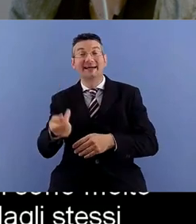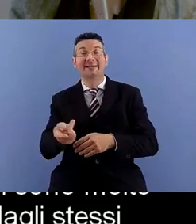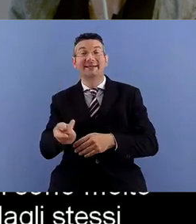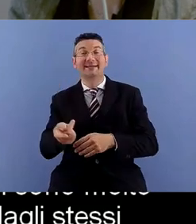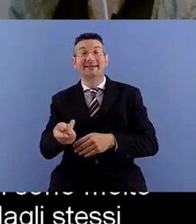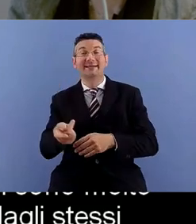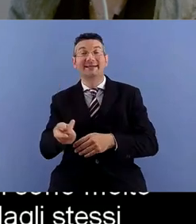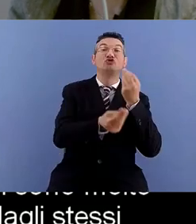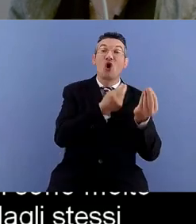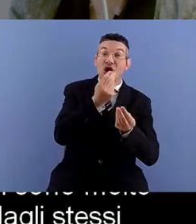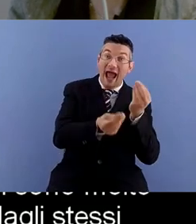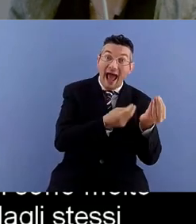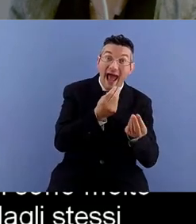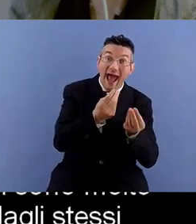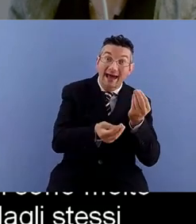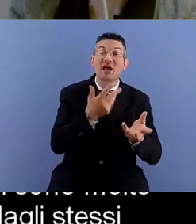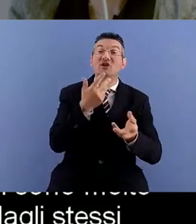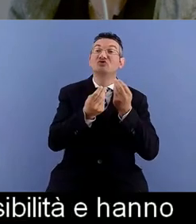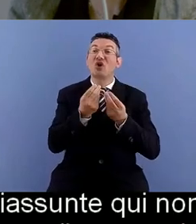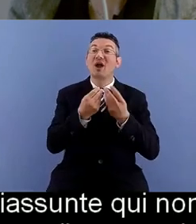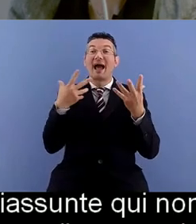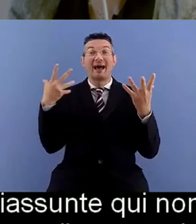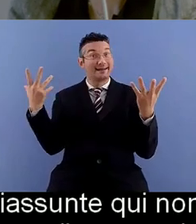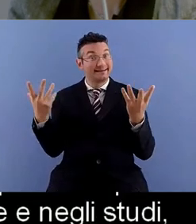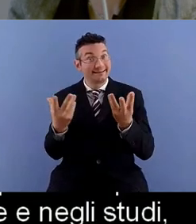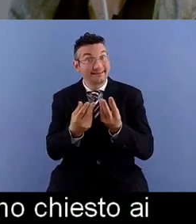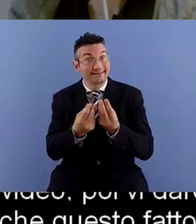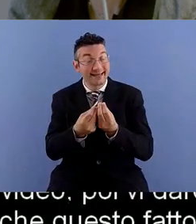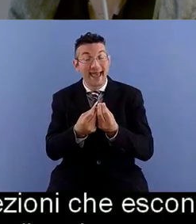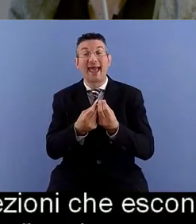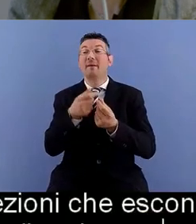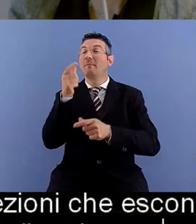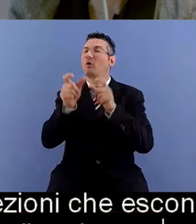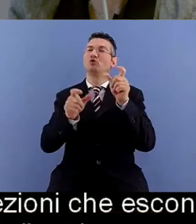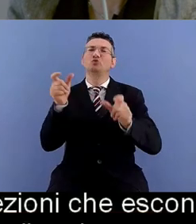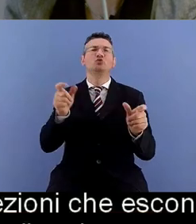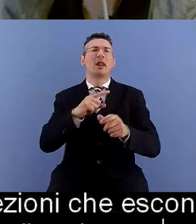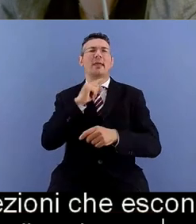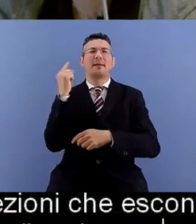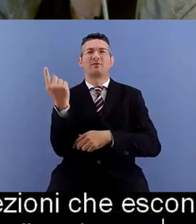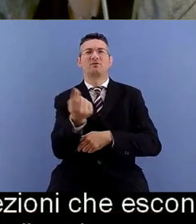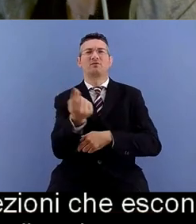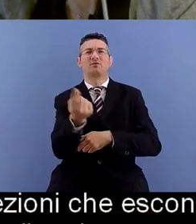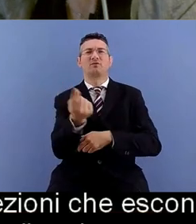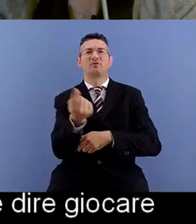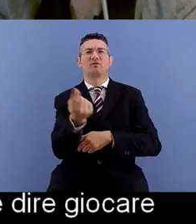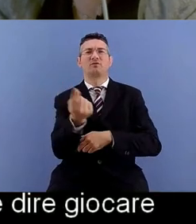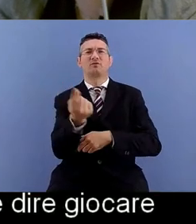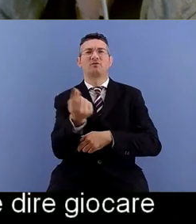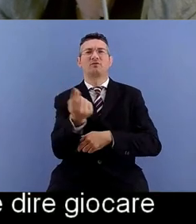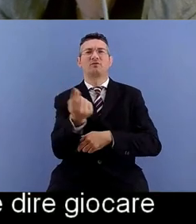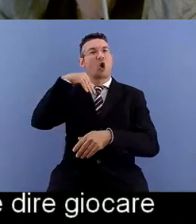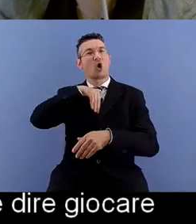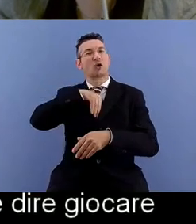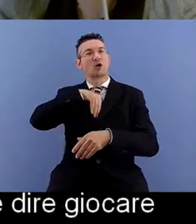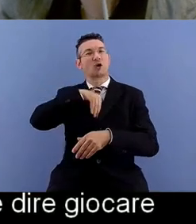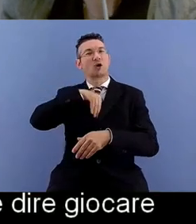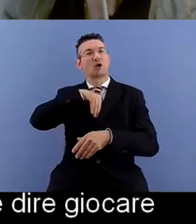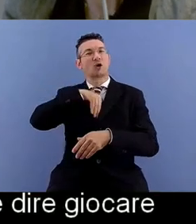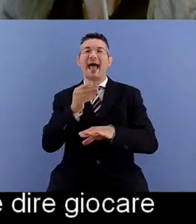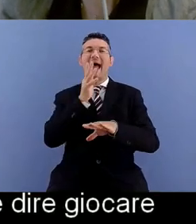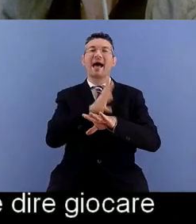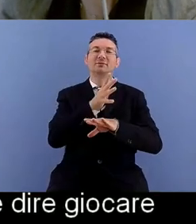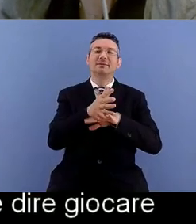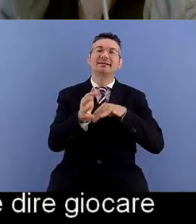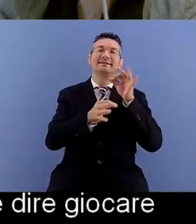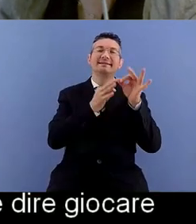giocare insieme insieme con tutte le persone accessibilità è consapevolezza accessibilità è condivisione